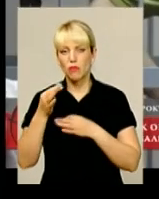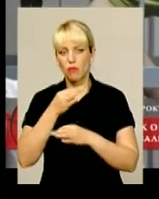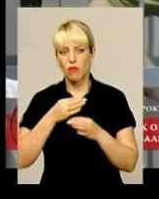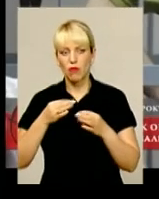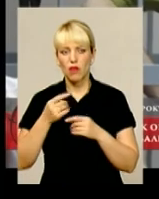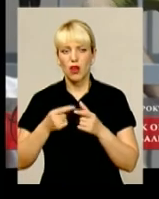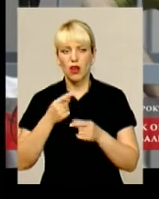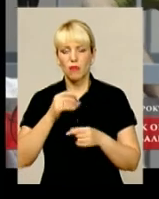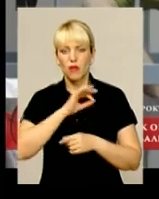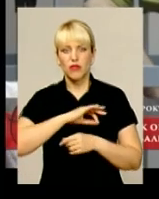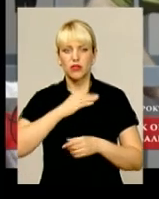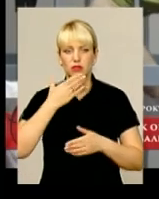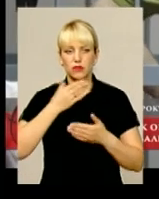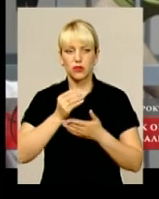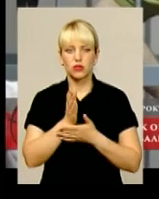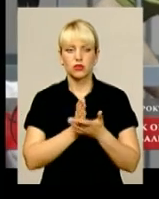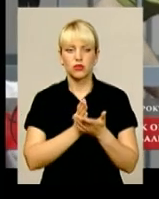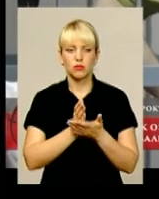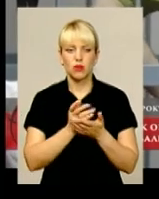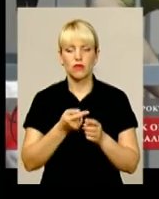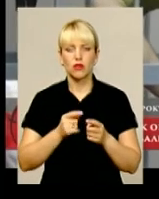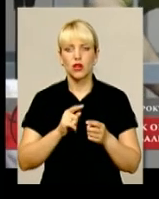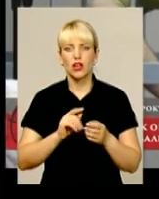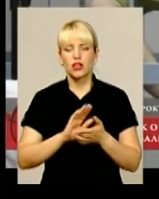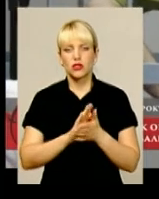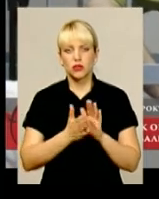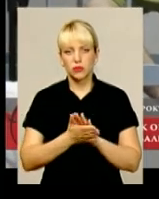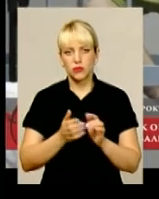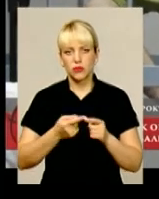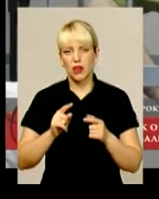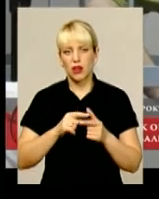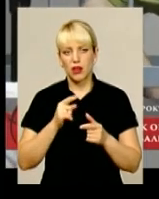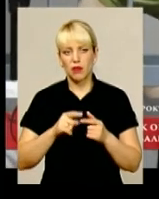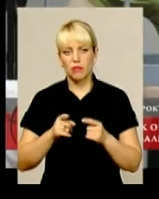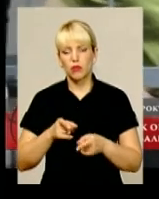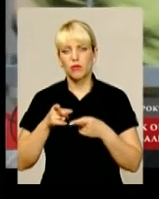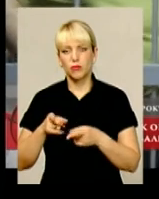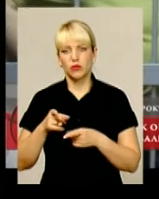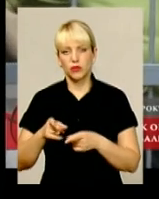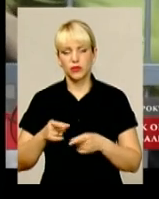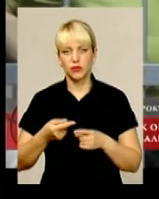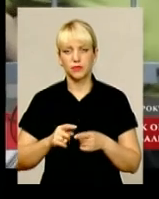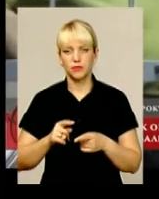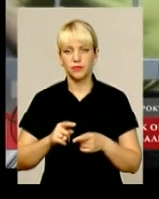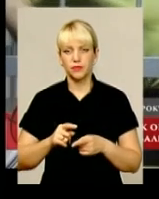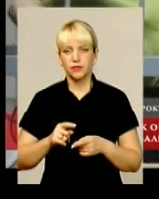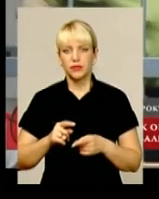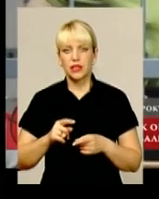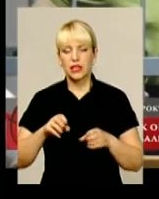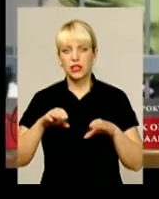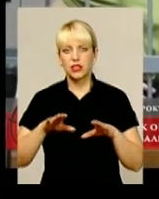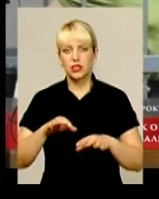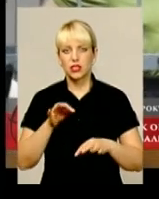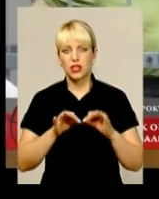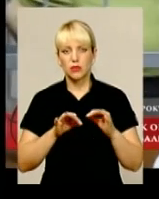свого службового становища, або з погрозою вбивства чи за подіяння тяжких тілесних ушкоджень». Кінець цитати. Рішення